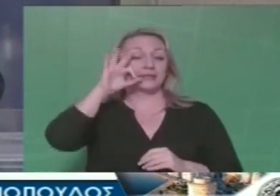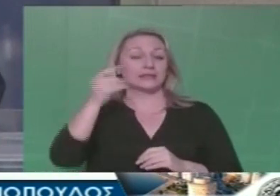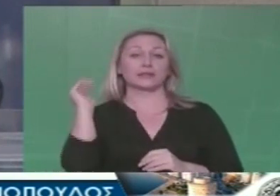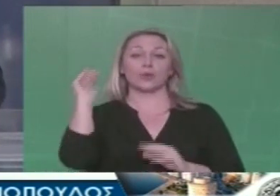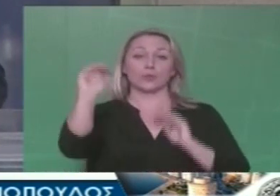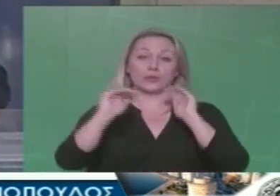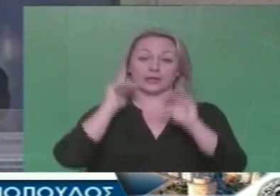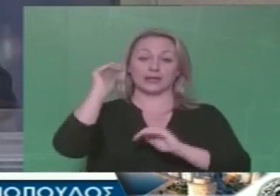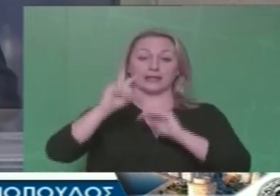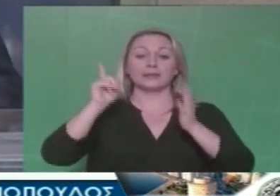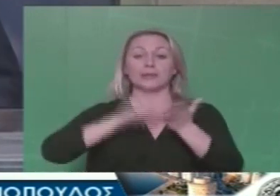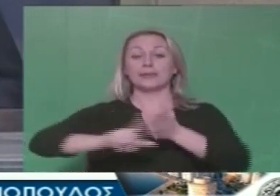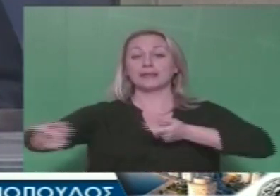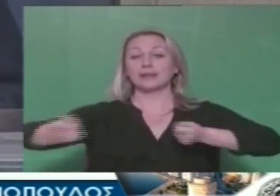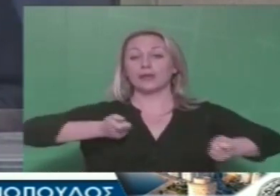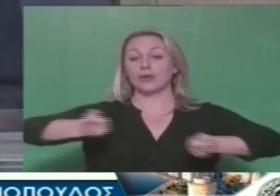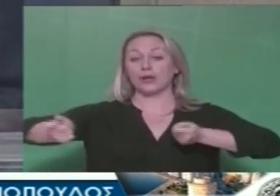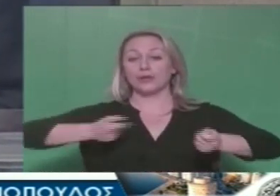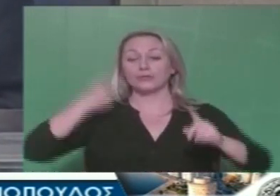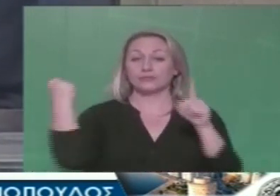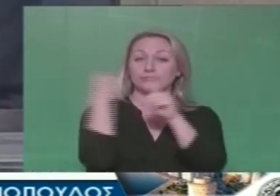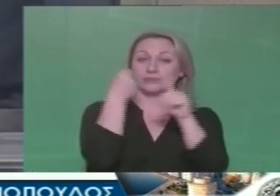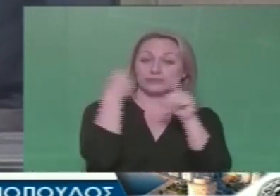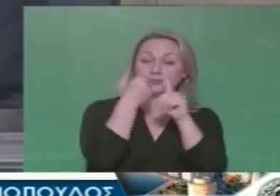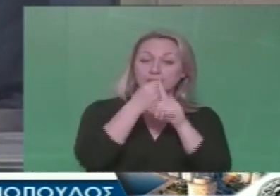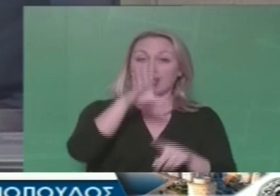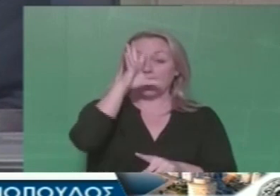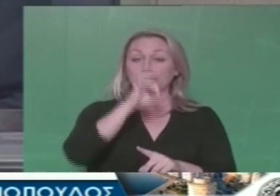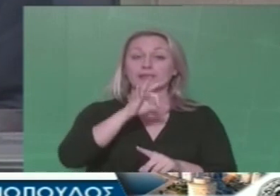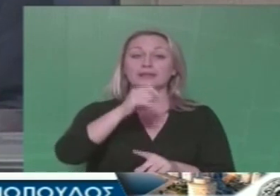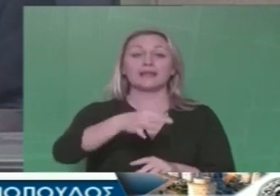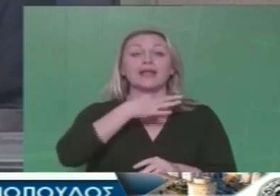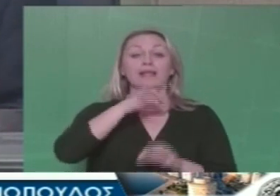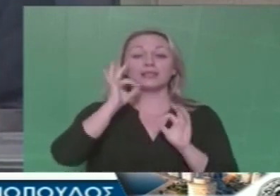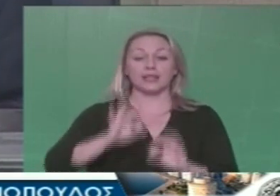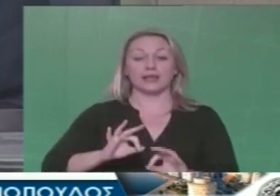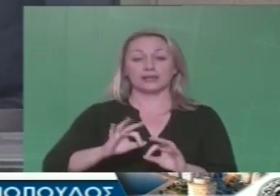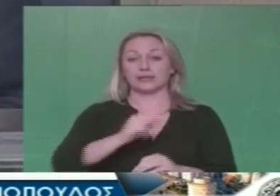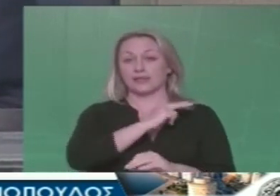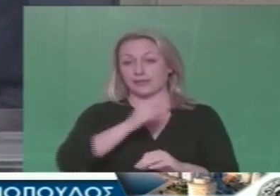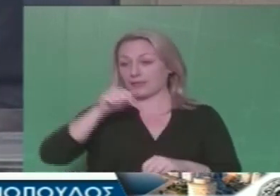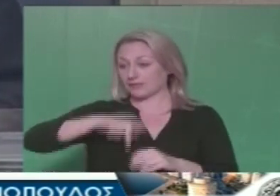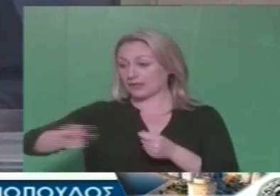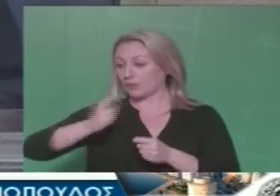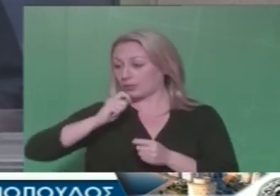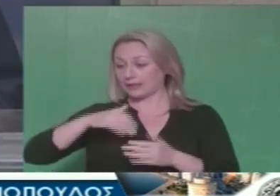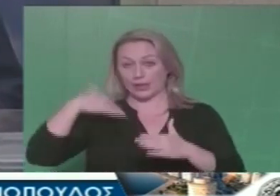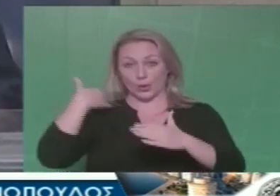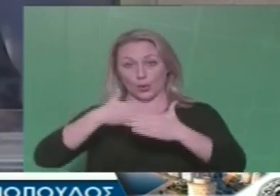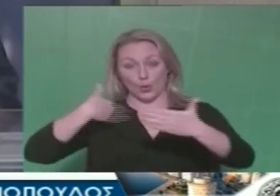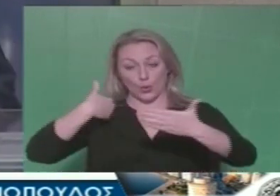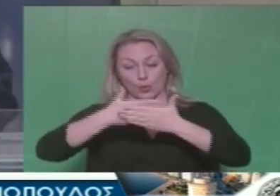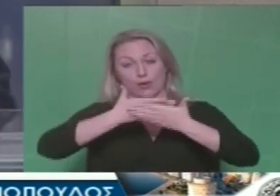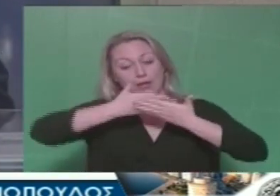να οργανώσει και να διεκδικήσει τις πραγματικές του ανάγκες έξω από το όριο που βάζει αυτή η πολιτική. Αν